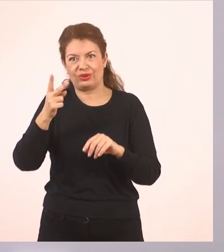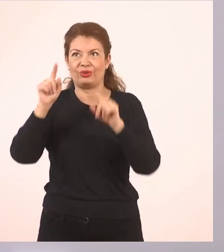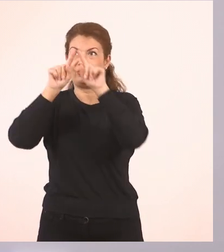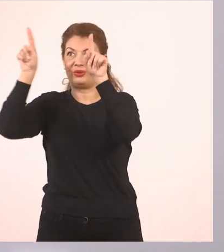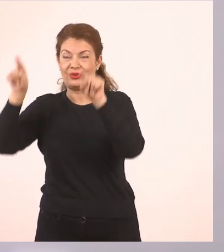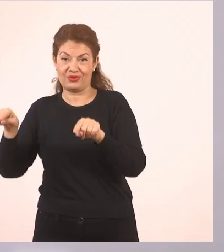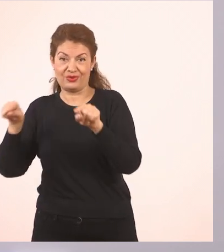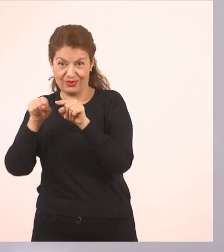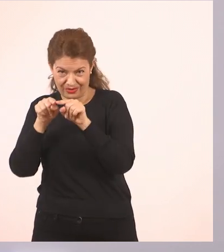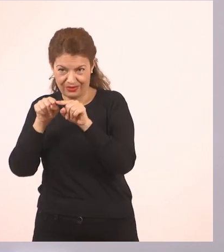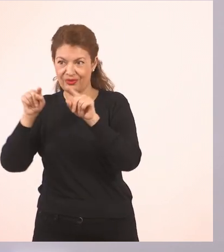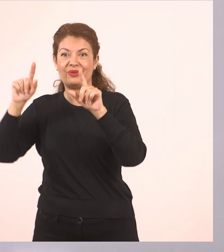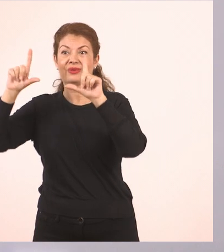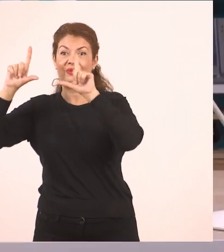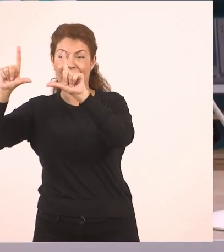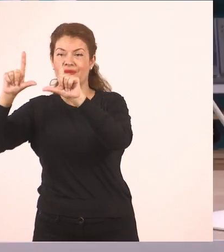6. 6.